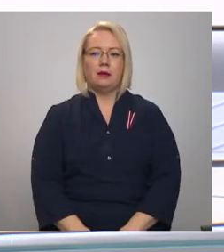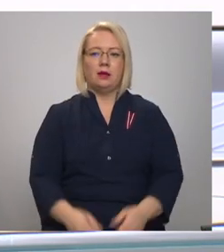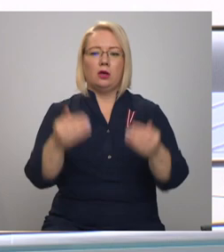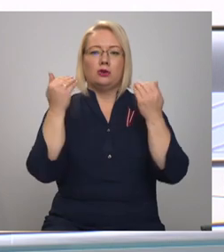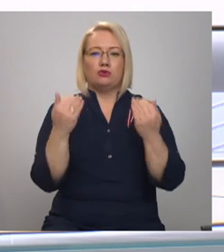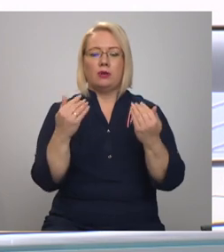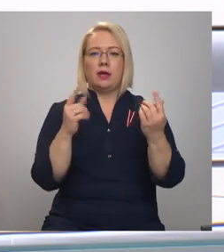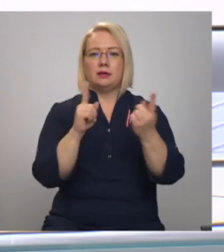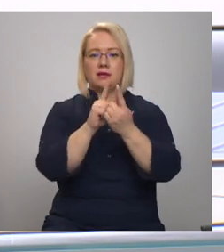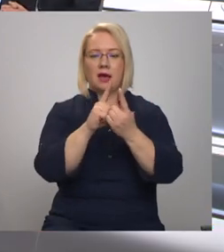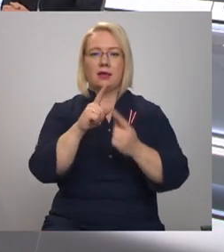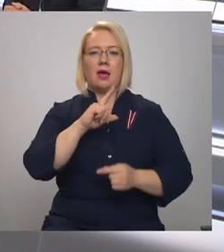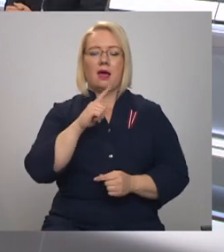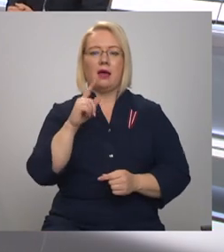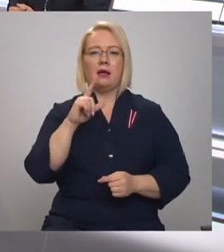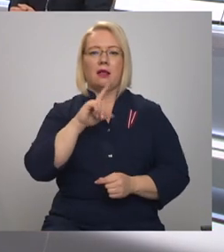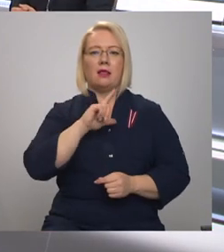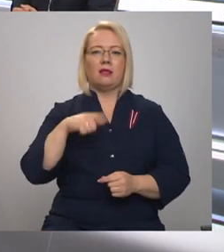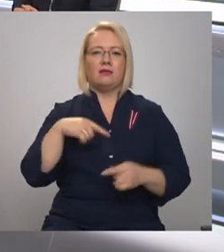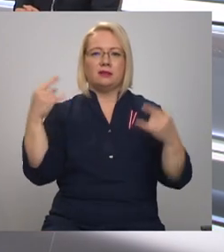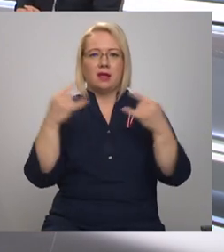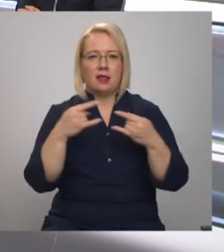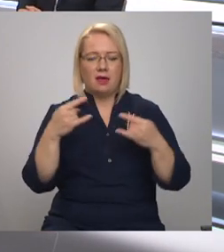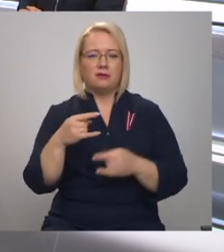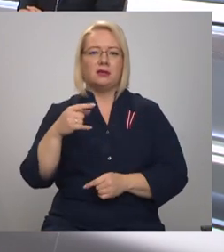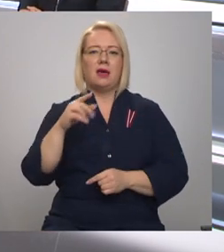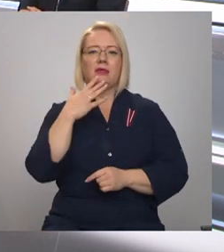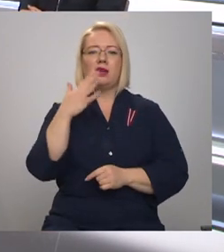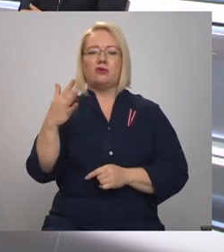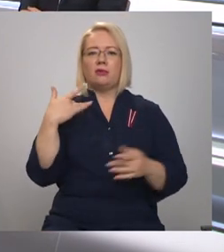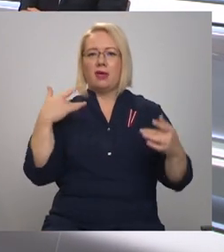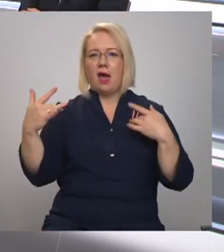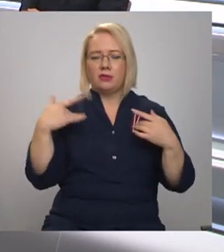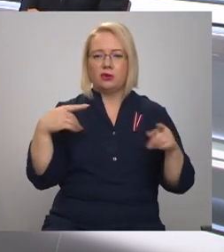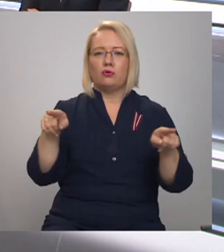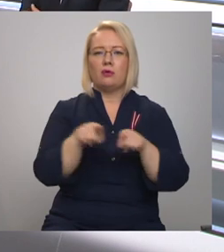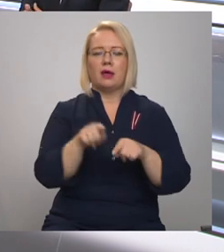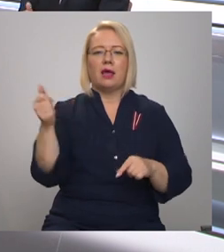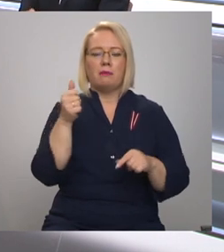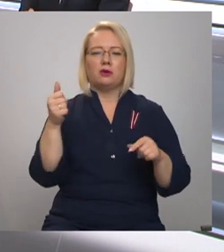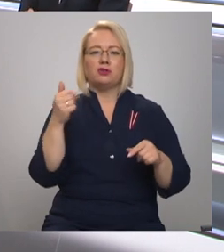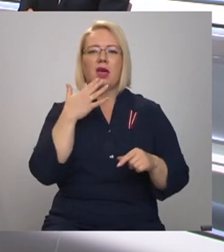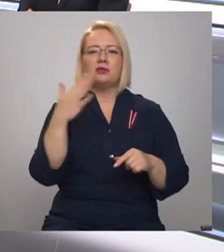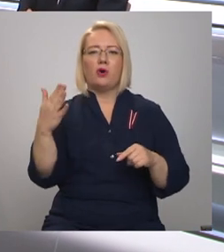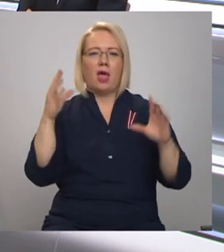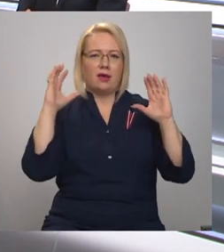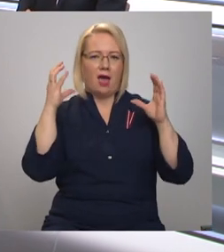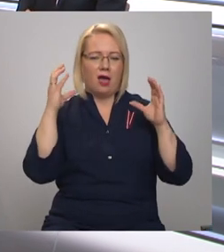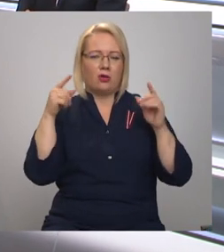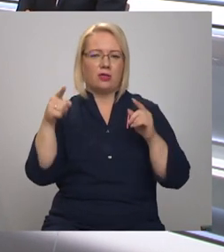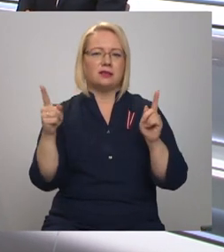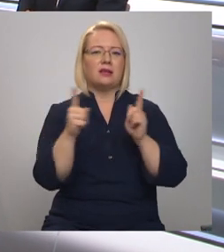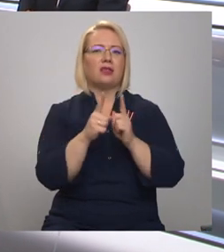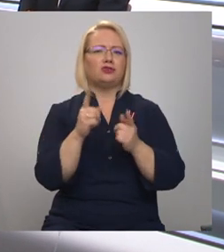šodien satiek, kas iznāk Nacionālā televīzija, Nacionālais teatris, un tas jūs īpašais Nacionālais rādio ir tāds multimedijāls satikšanās